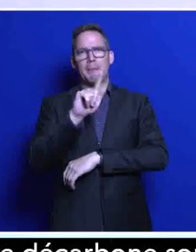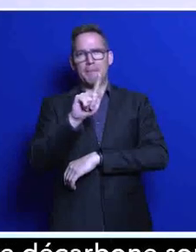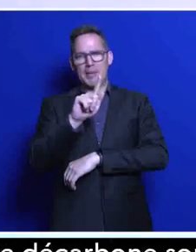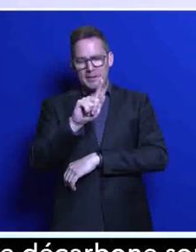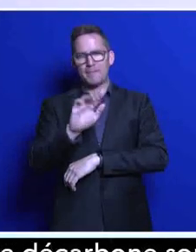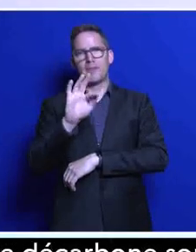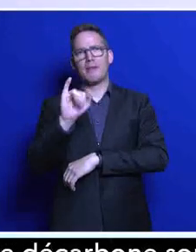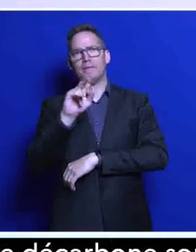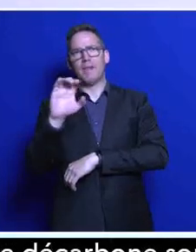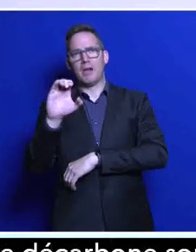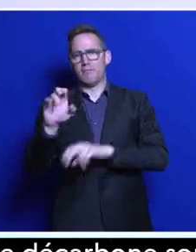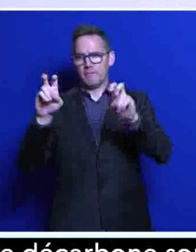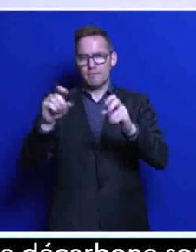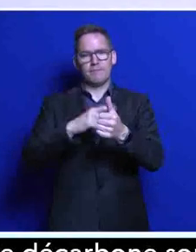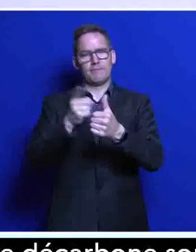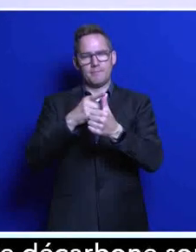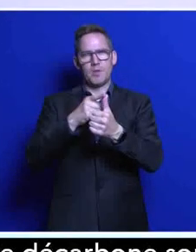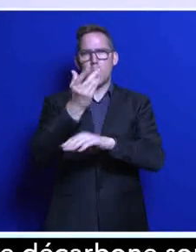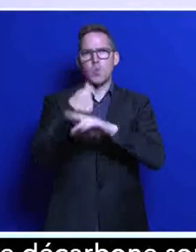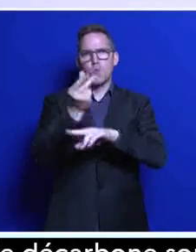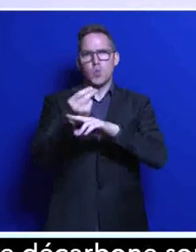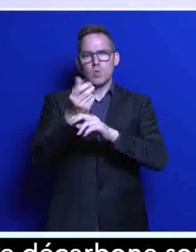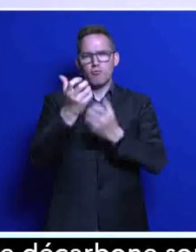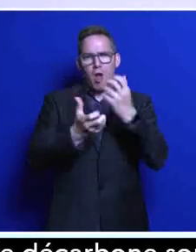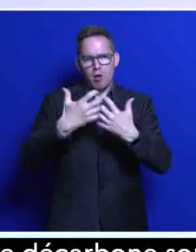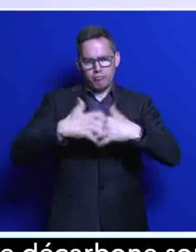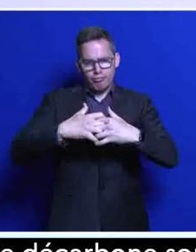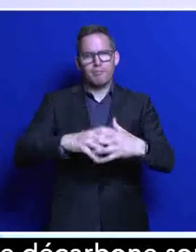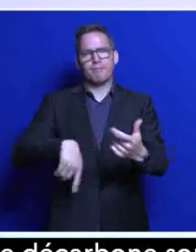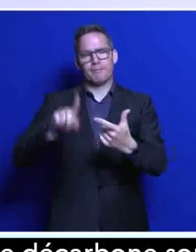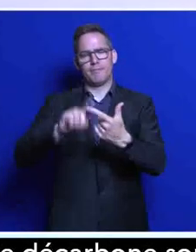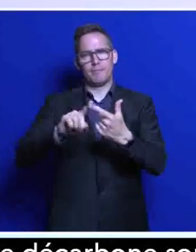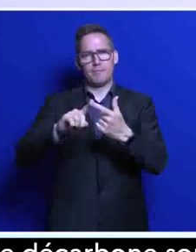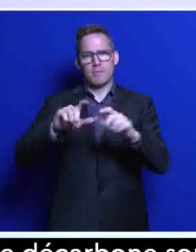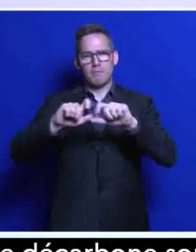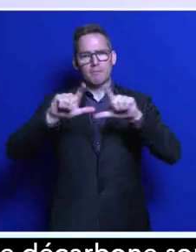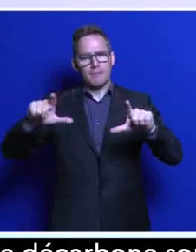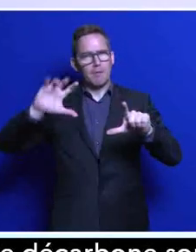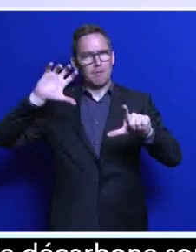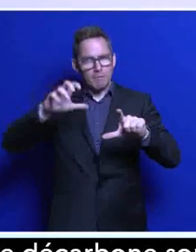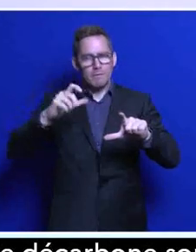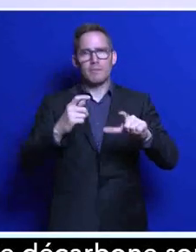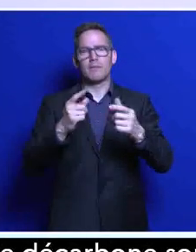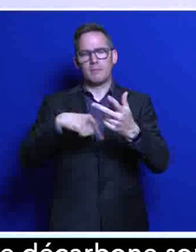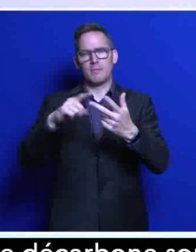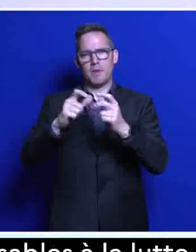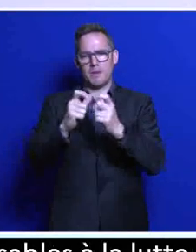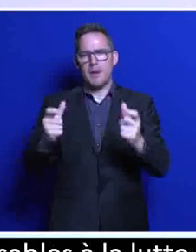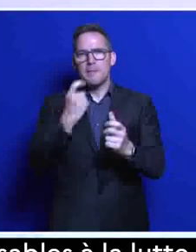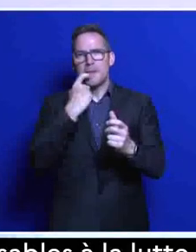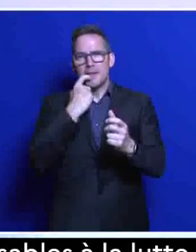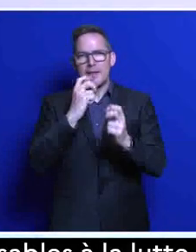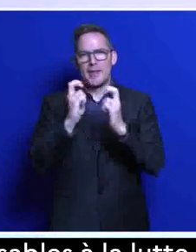pompes à chaleur, les éoliennes, les panneaux solaires, les batteries électriques et l'hydrogène vert.